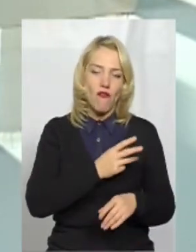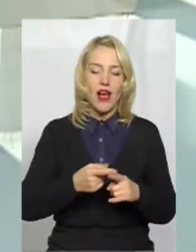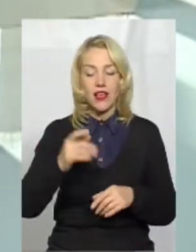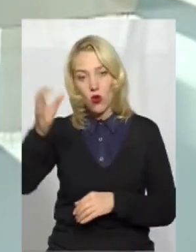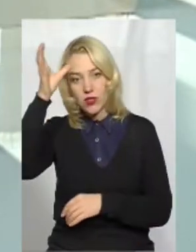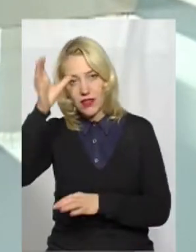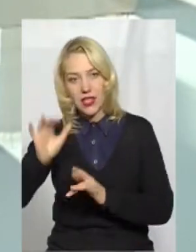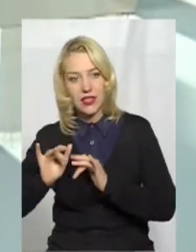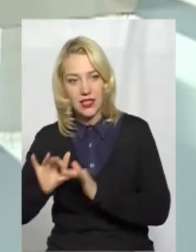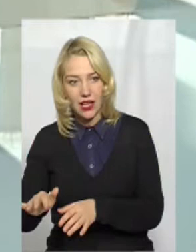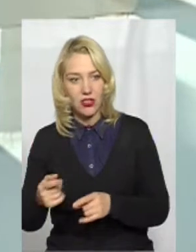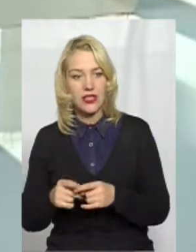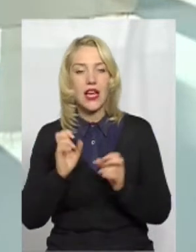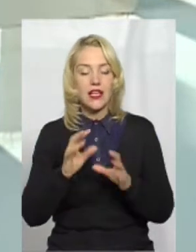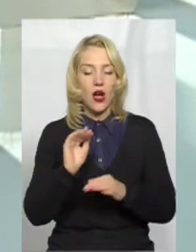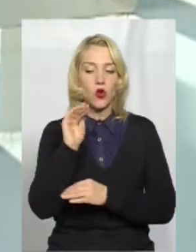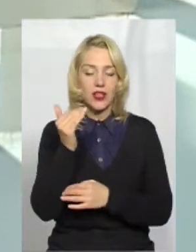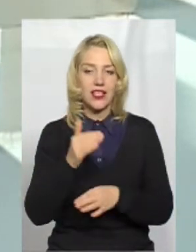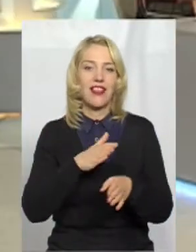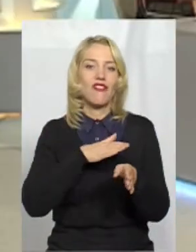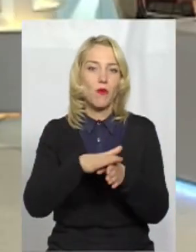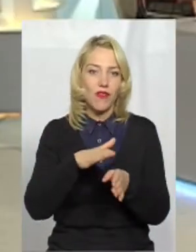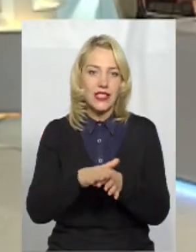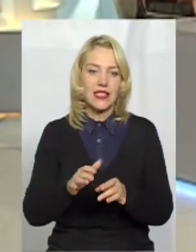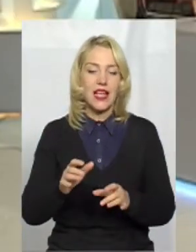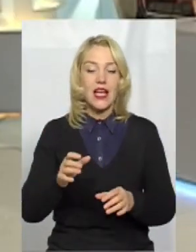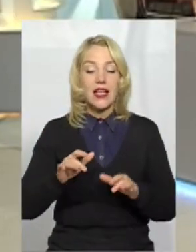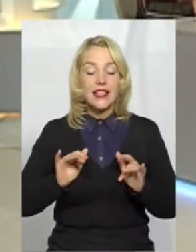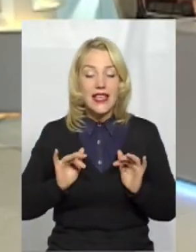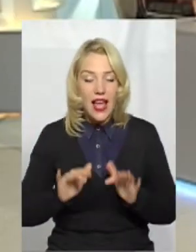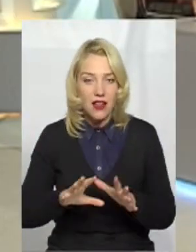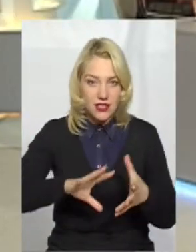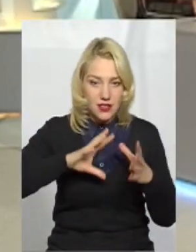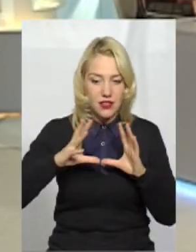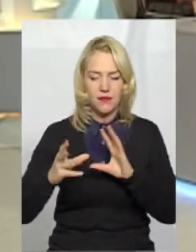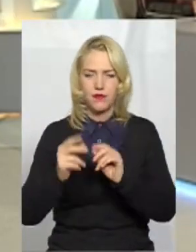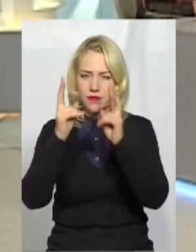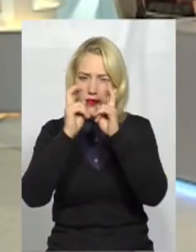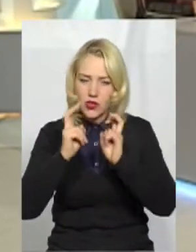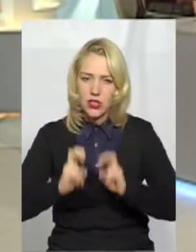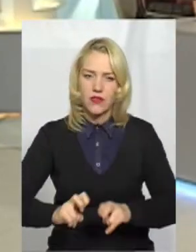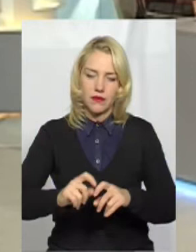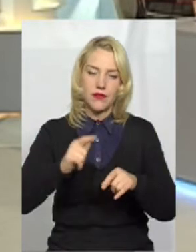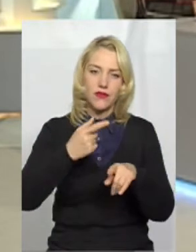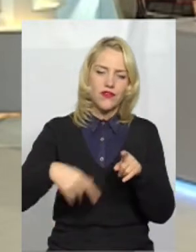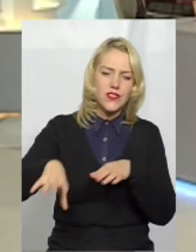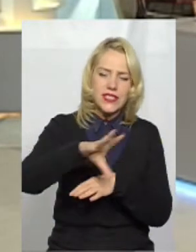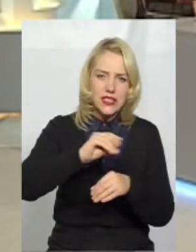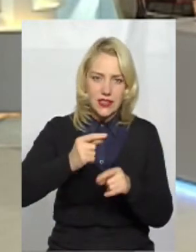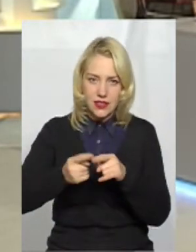діяльність, як в дитини відбувається освітня діяльність. От продіагностувавши, дослідивши оці сфери,